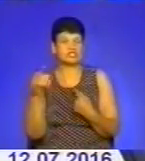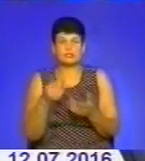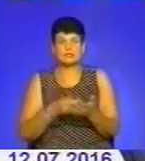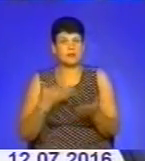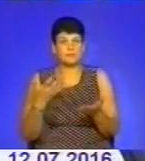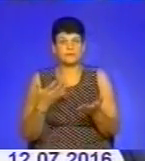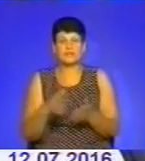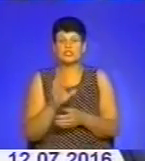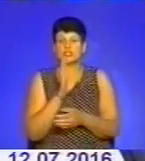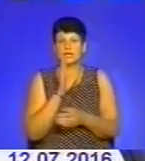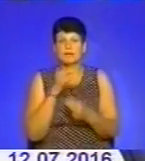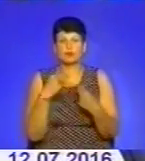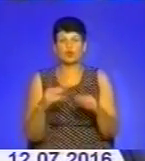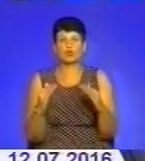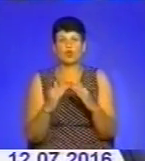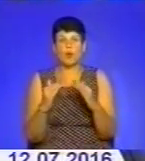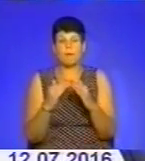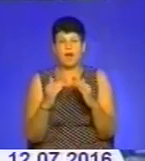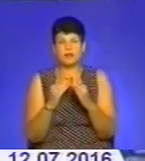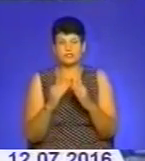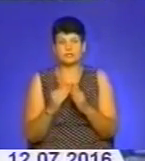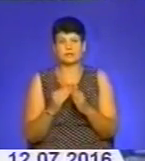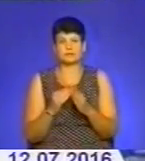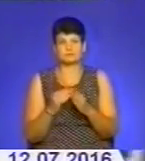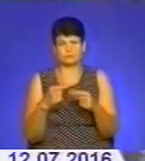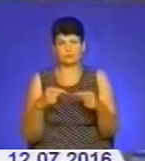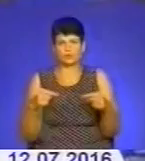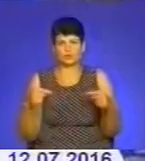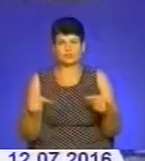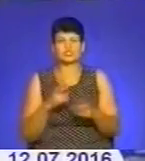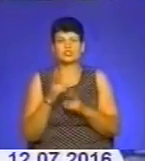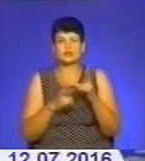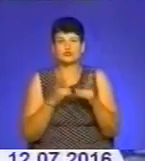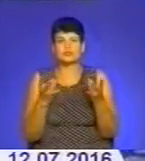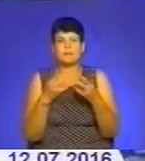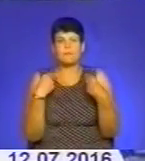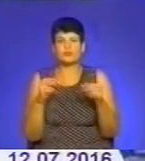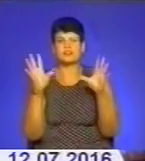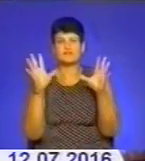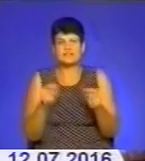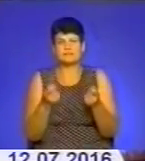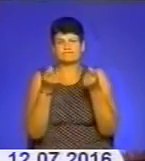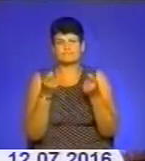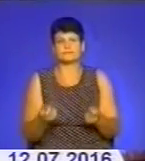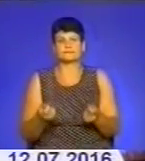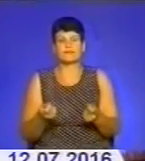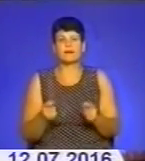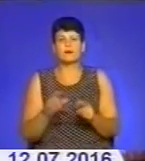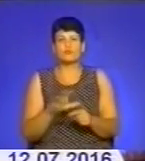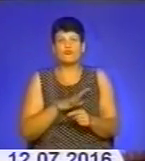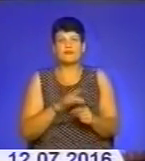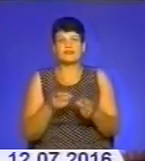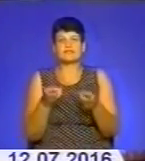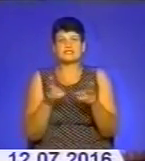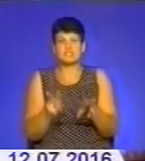Жінки, які продають домашні продукти перед із овочевим ринком на вулиці, скаржаться, що доводиться збувати усе майже задарма. Інколи навіть залишати